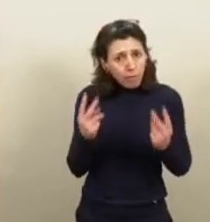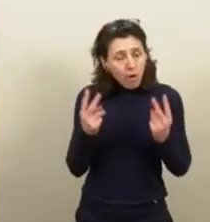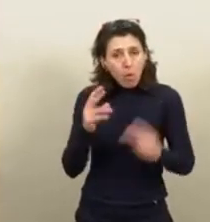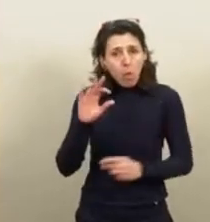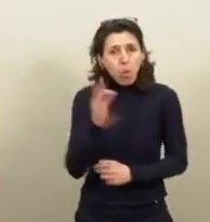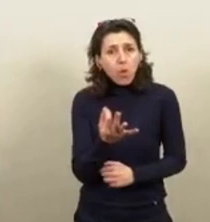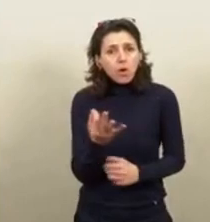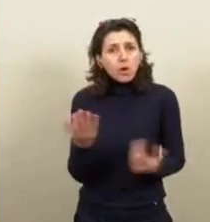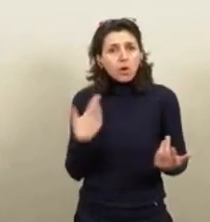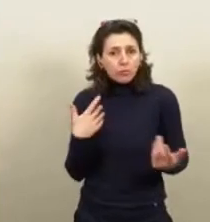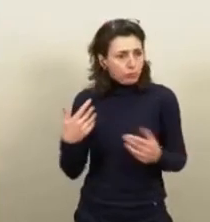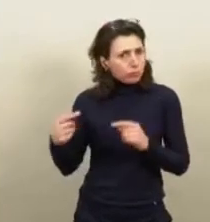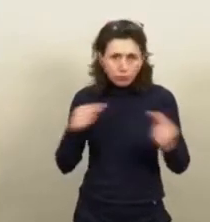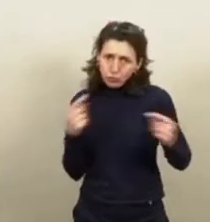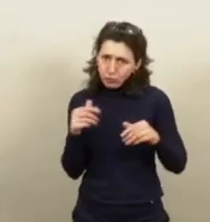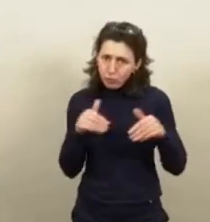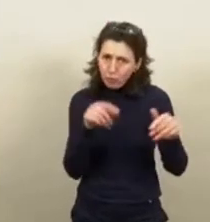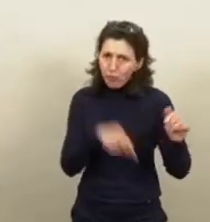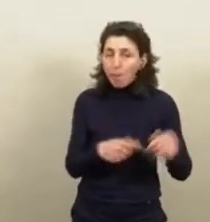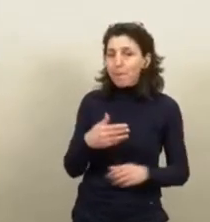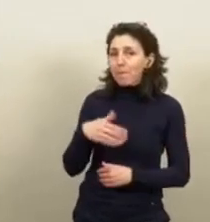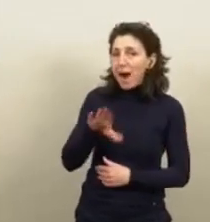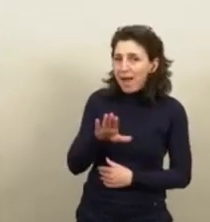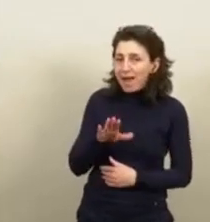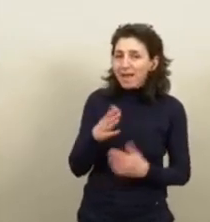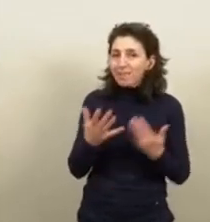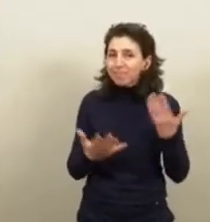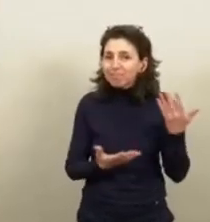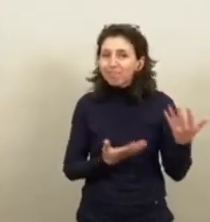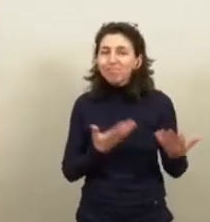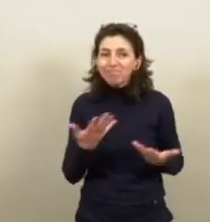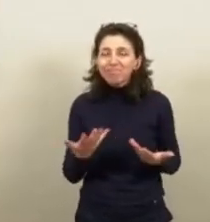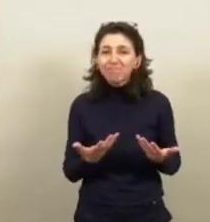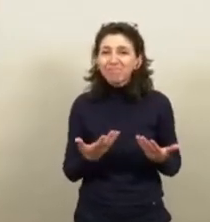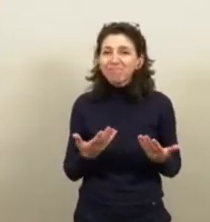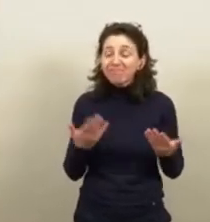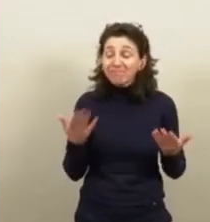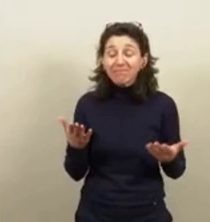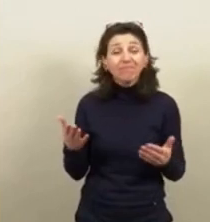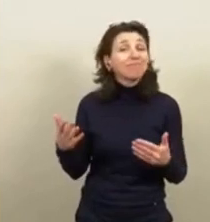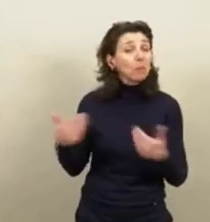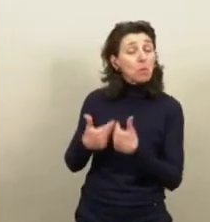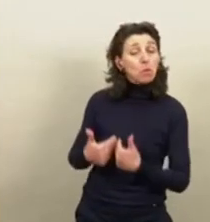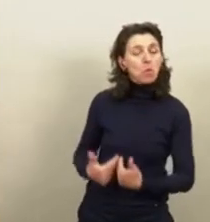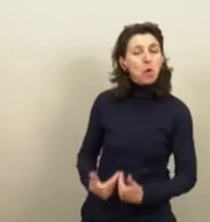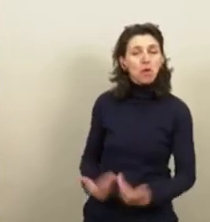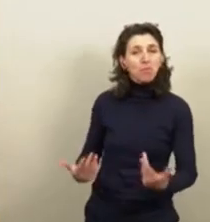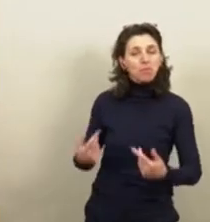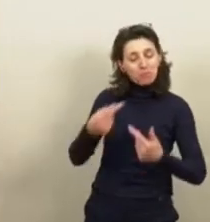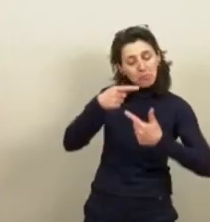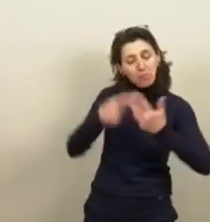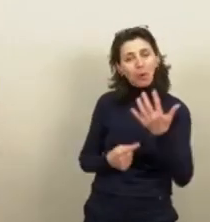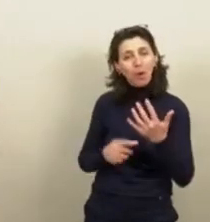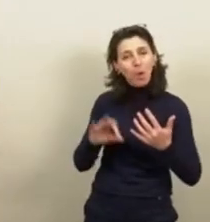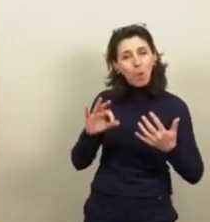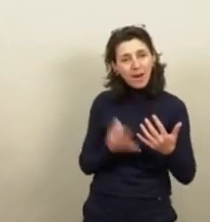'entre eux, en tout cas, ils méritent d'être discutés, mais il faut bien considérer que ces demandes-là ont